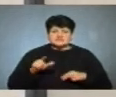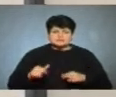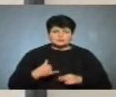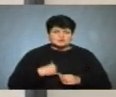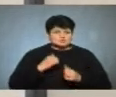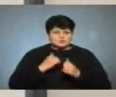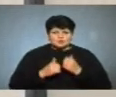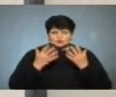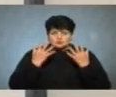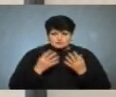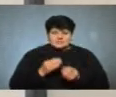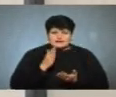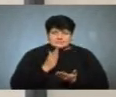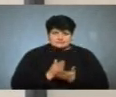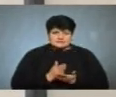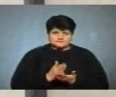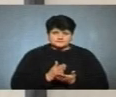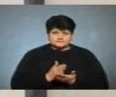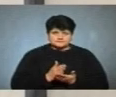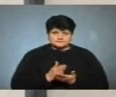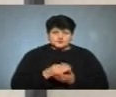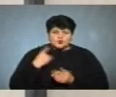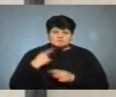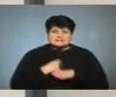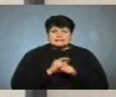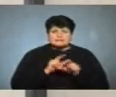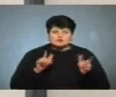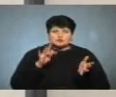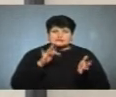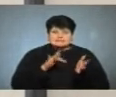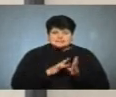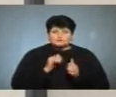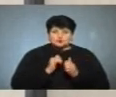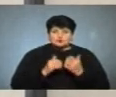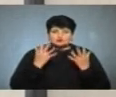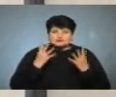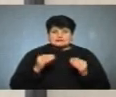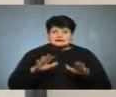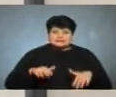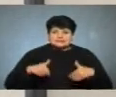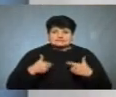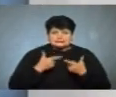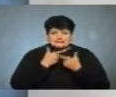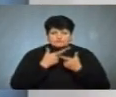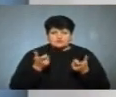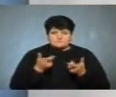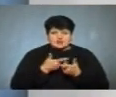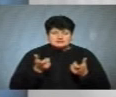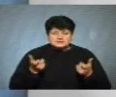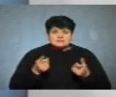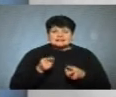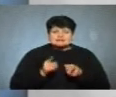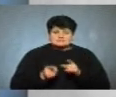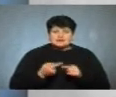кожного дня є. Обласний лабораторний центр нам кожного дня надає таку інформацію. І